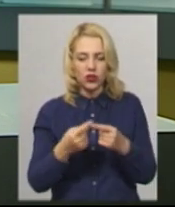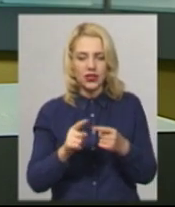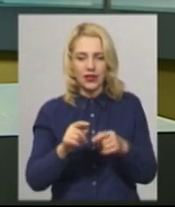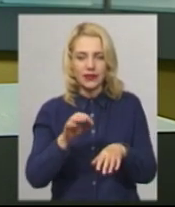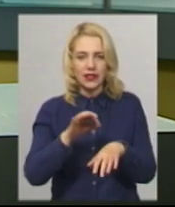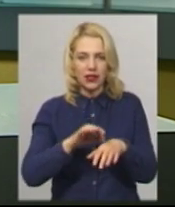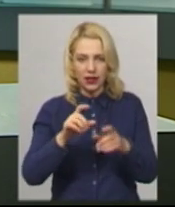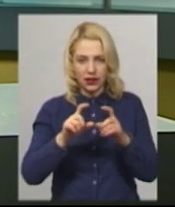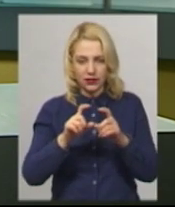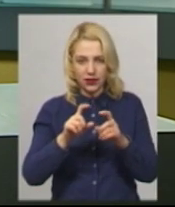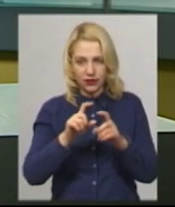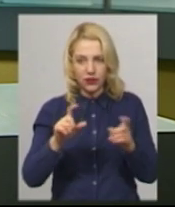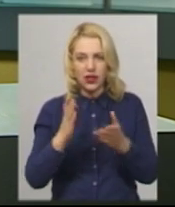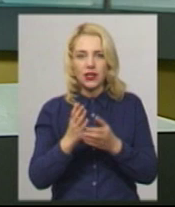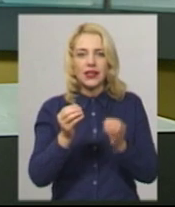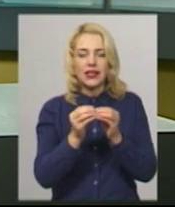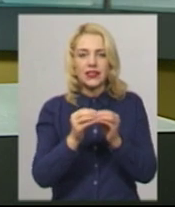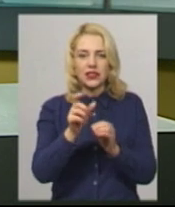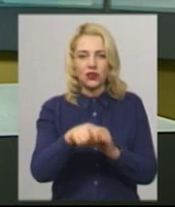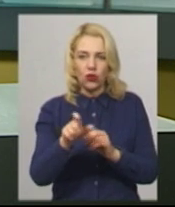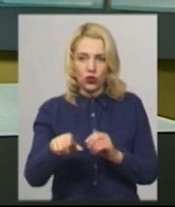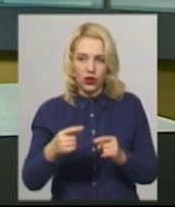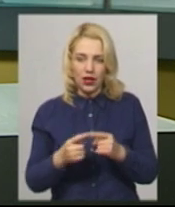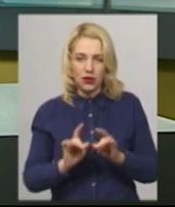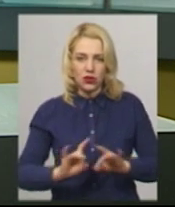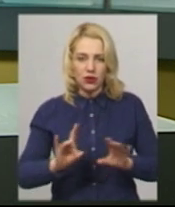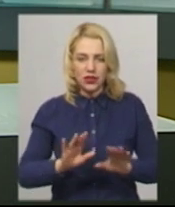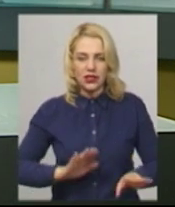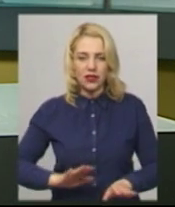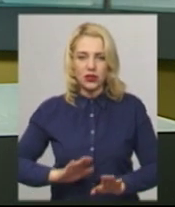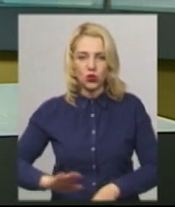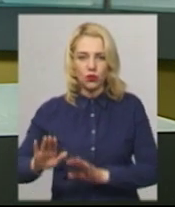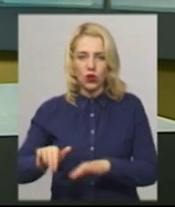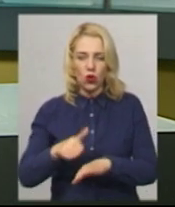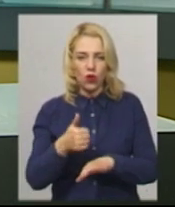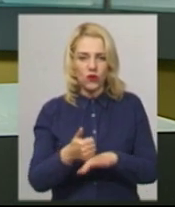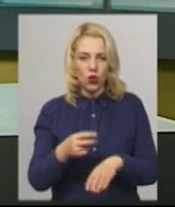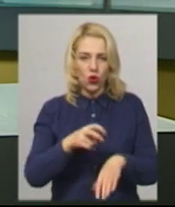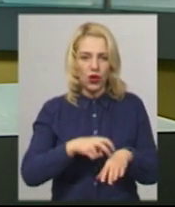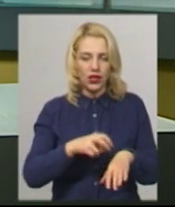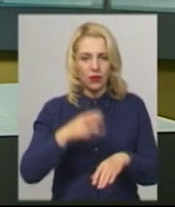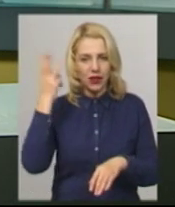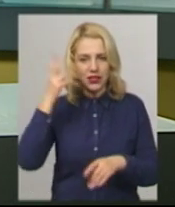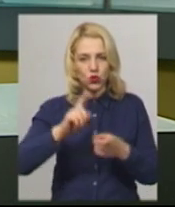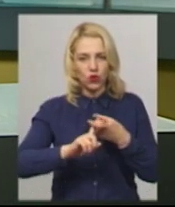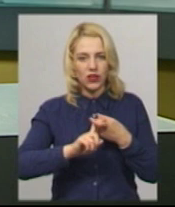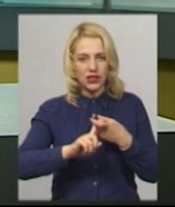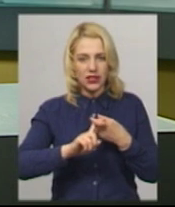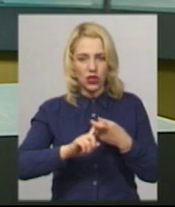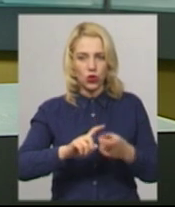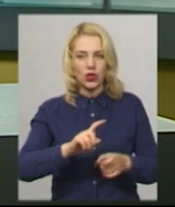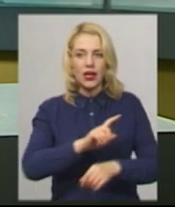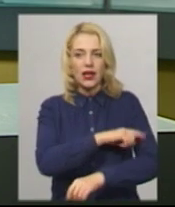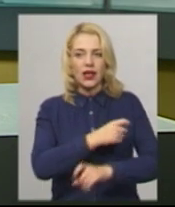перебуває 10 осіб. Про це повідомила заступник головного лікаря з медичної роботи Хмельницької міської інфекційної лікарні Нінель Марцонь.